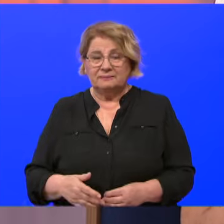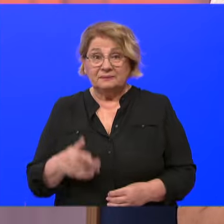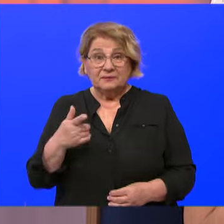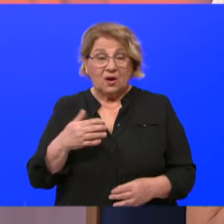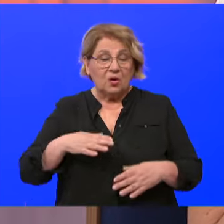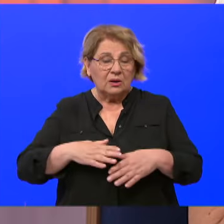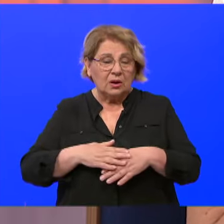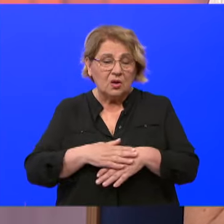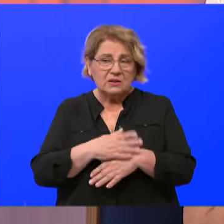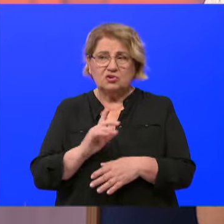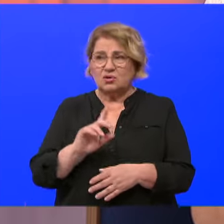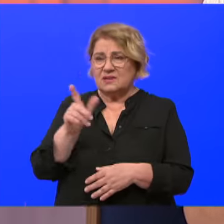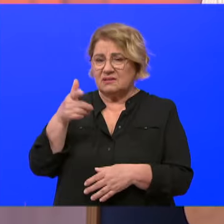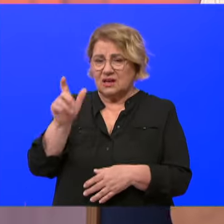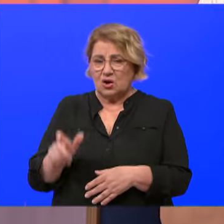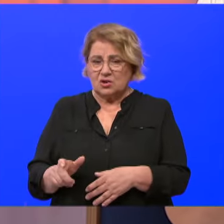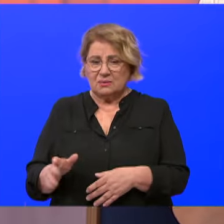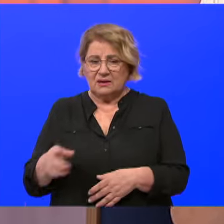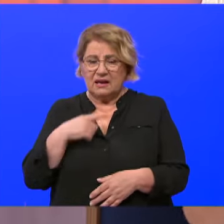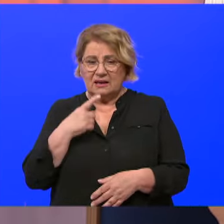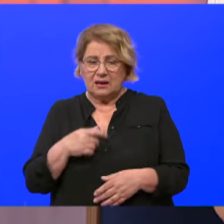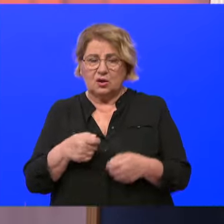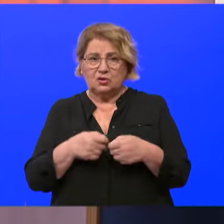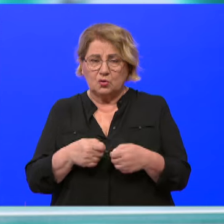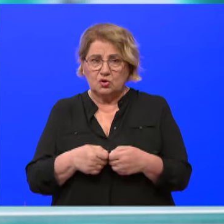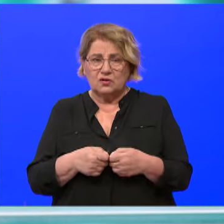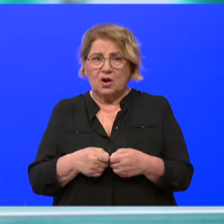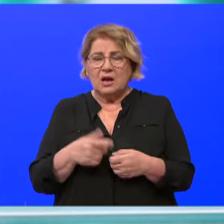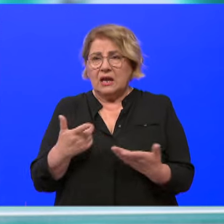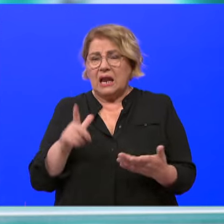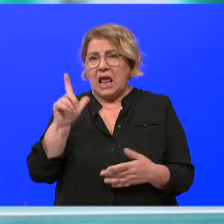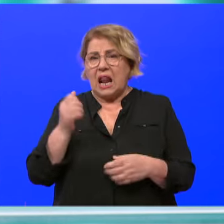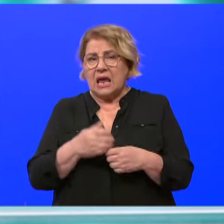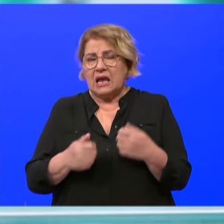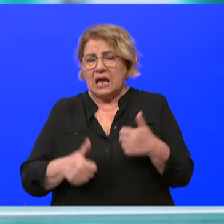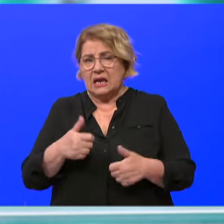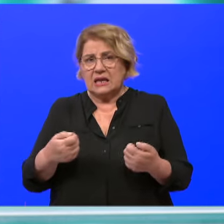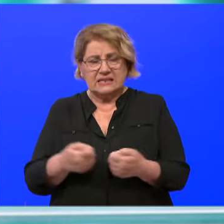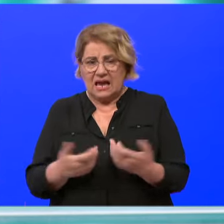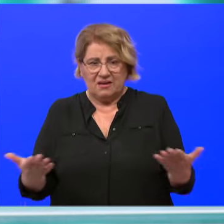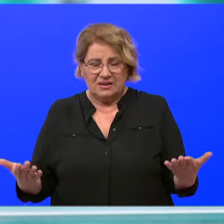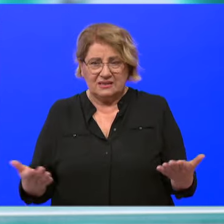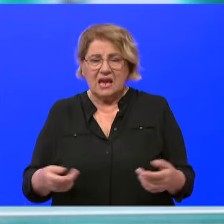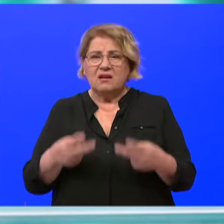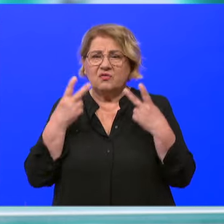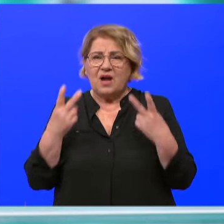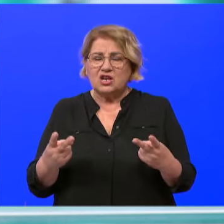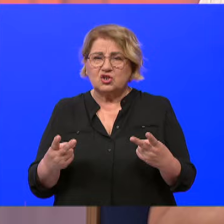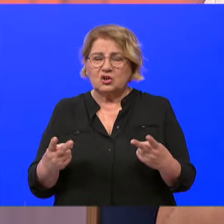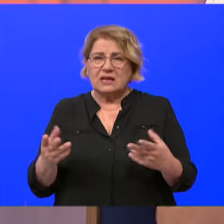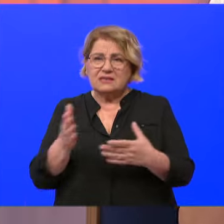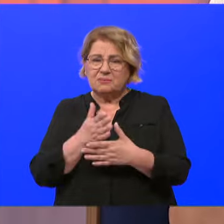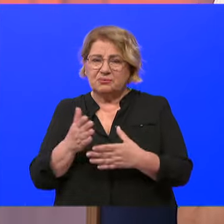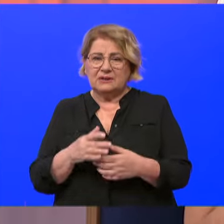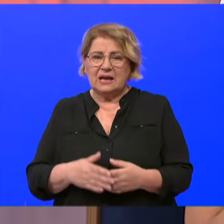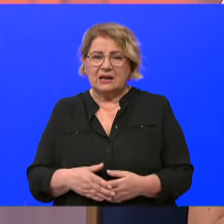osjećaju za druge. Bez obzira ili reče o udruzi, društvu, Lizi ili Savezu. To je iznimno važno. Sad, s obzirom da